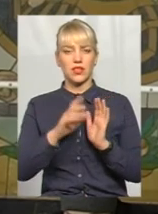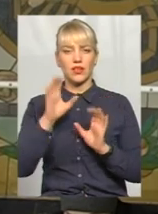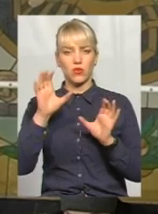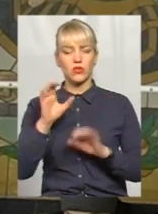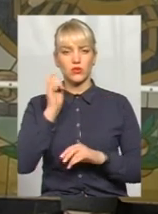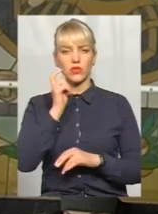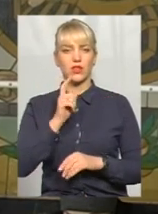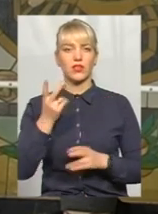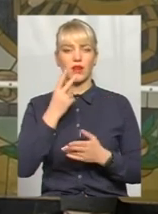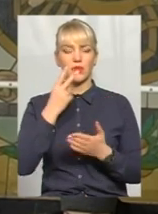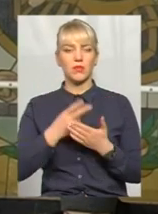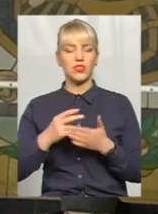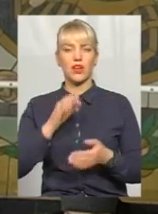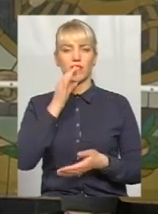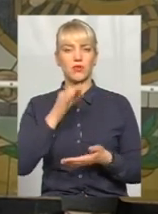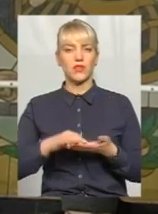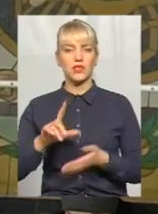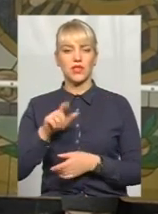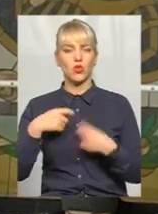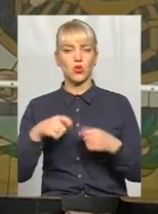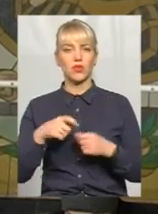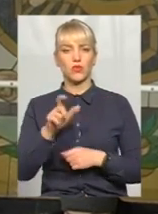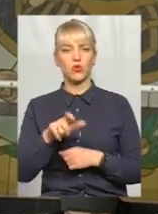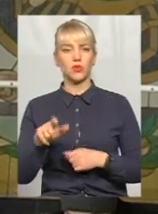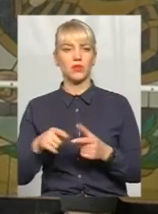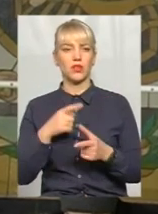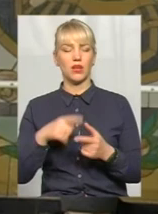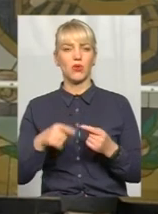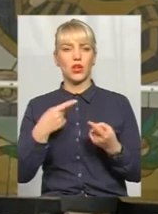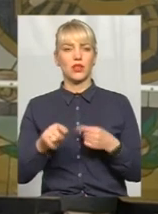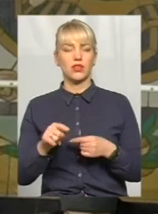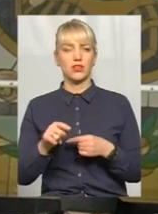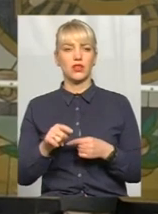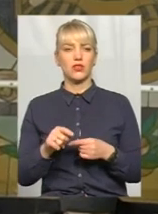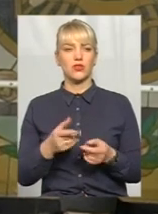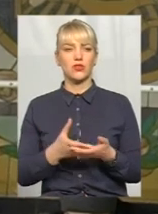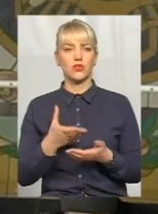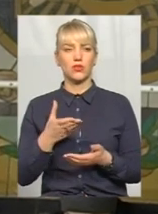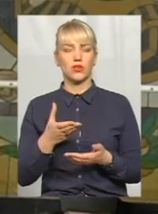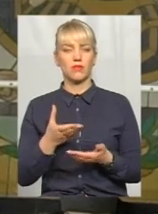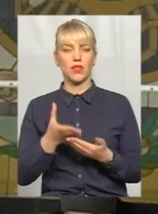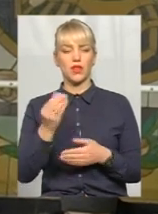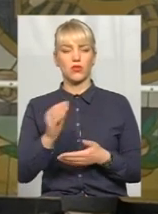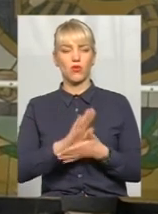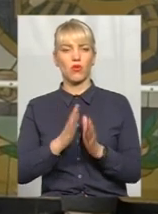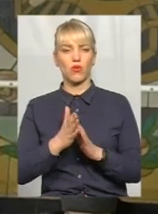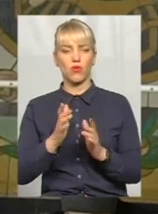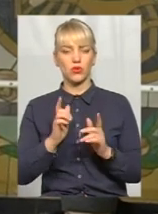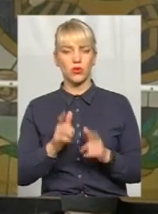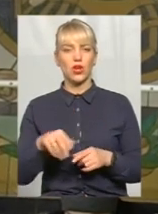яка передбачає відповідальність за торгівлю людьми або іншу оплатну угоду щодо людини.